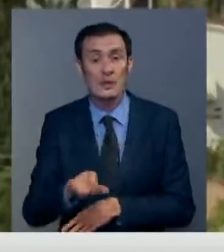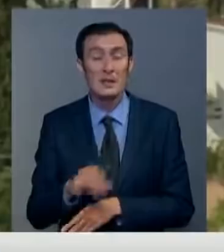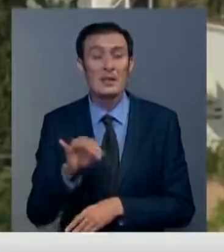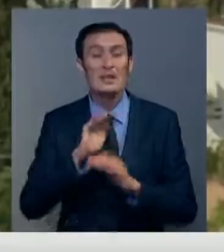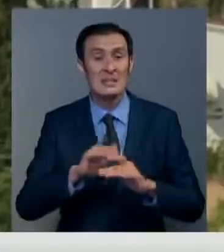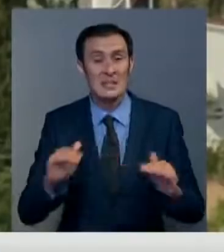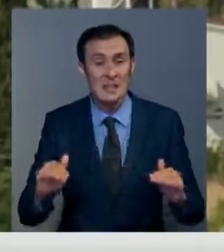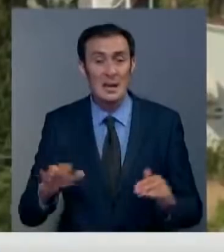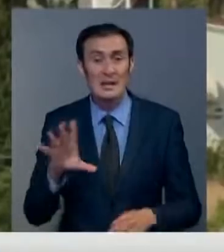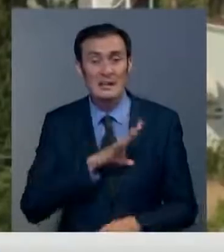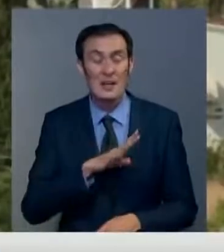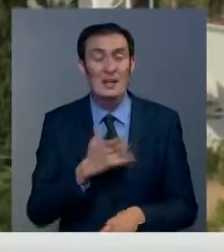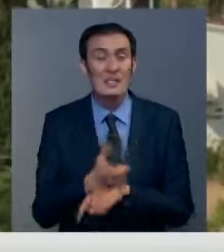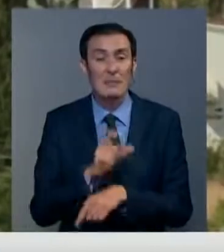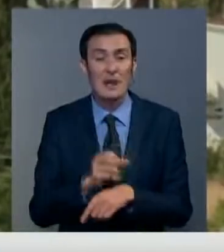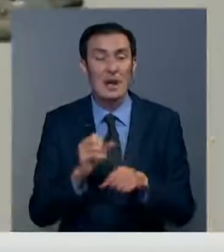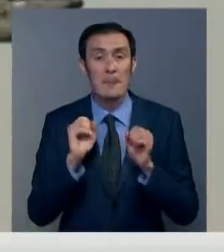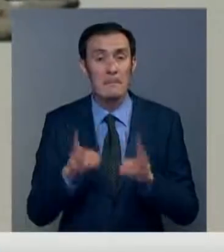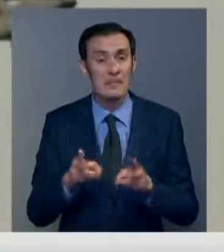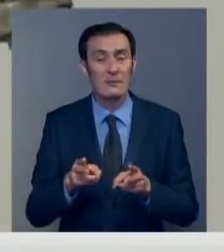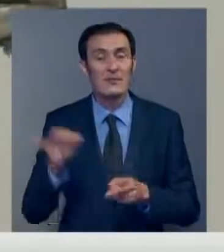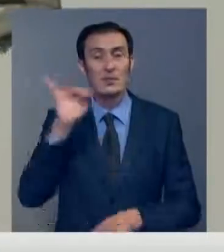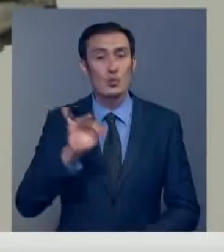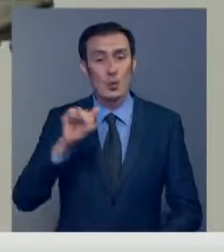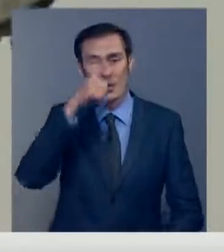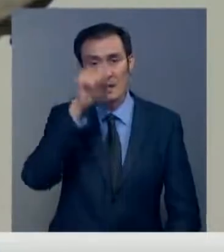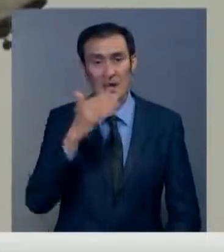в том числе и детей, став одним из самых страшных в истории Греции.